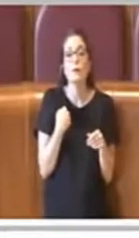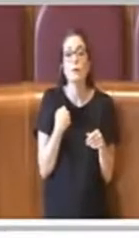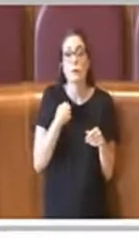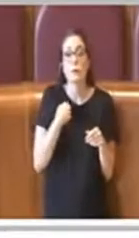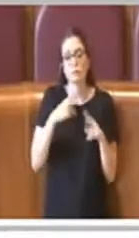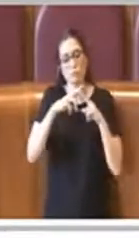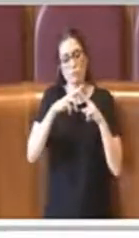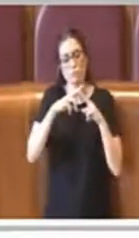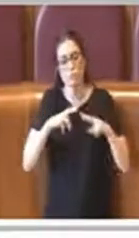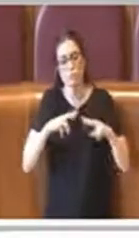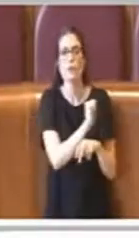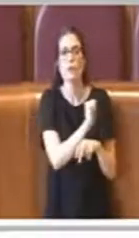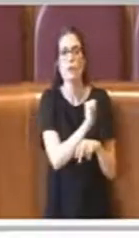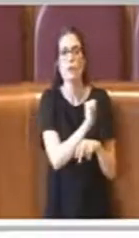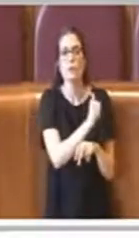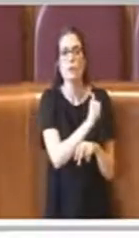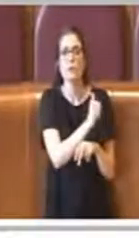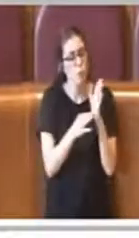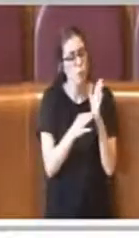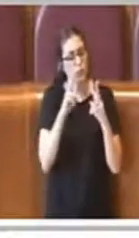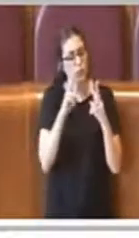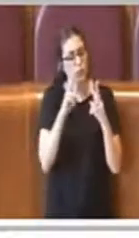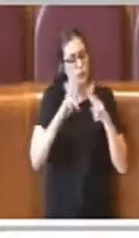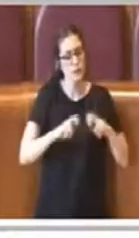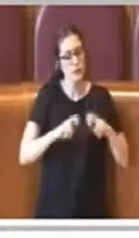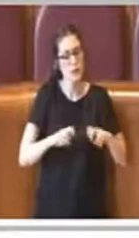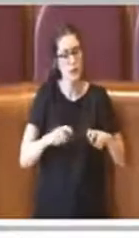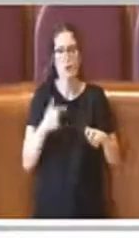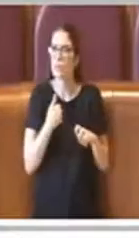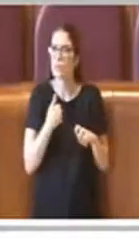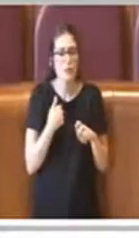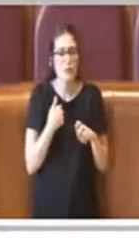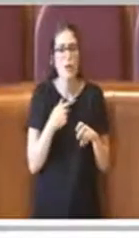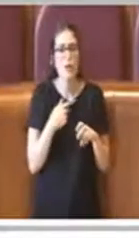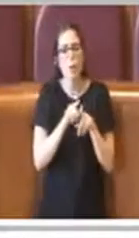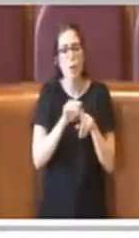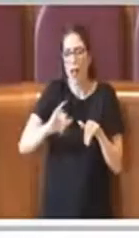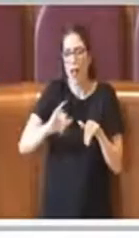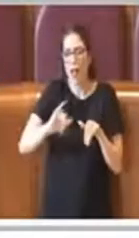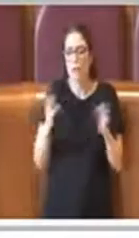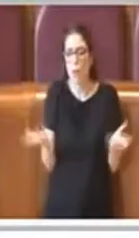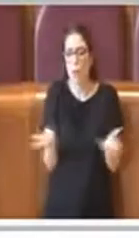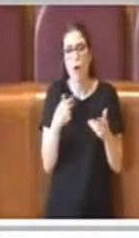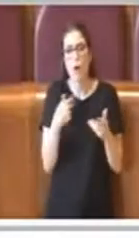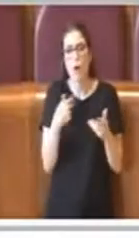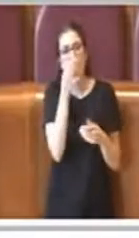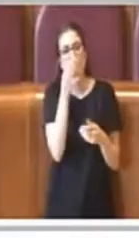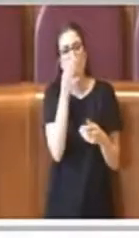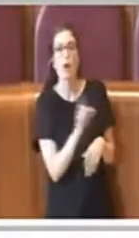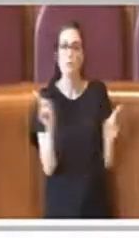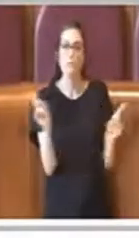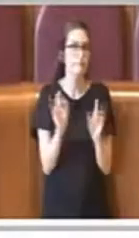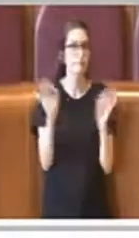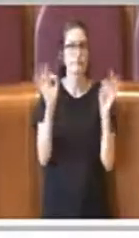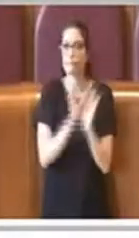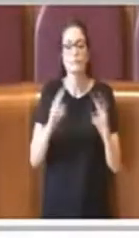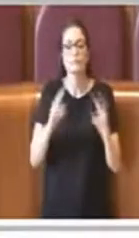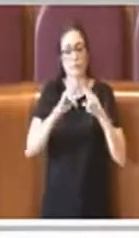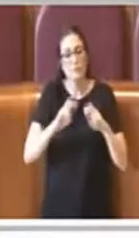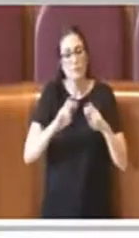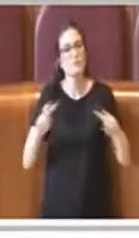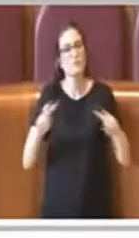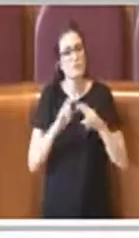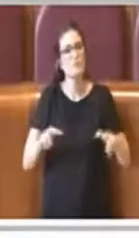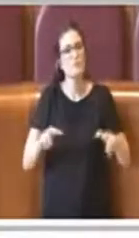è stato altro che andare ad analizzare ogni singolo punto, veramente io non ho tralasciato nulla di quello che mi è stato, che mi è